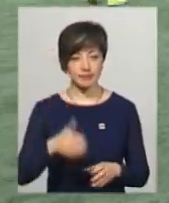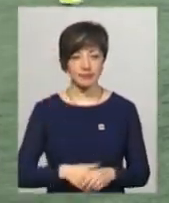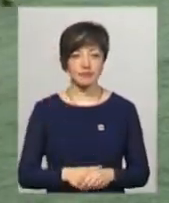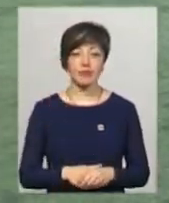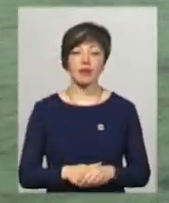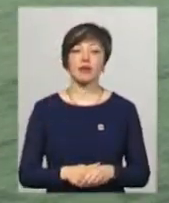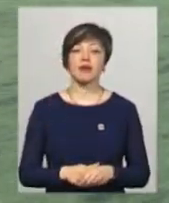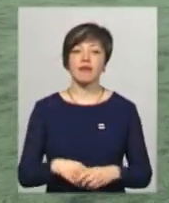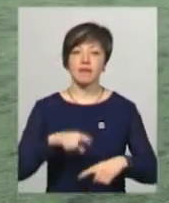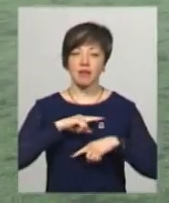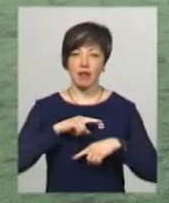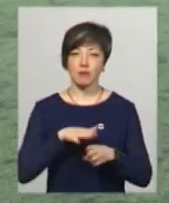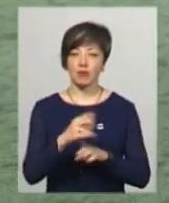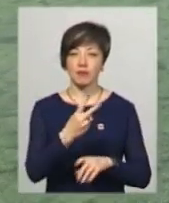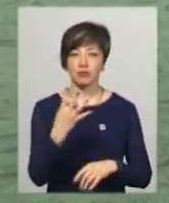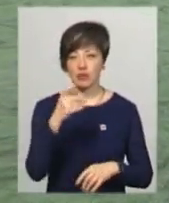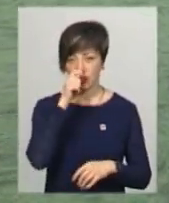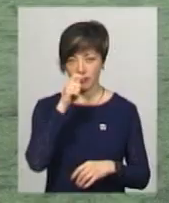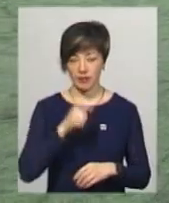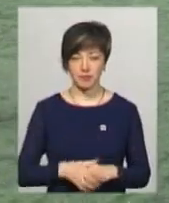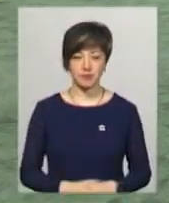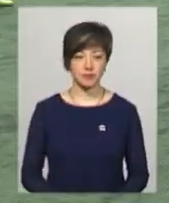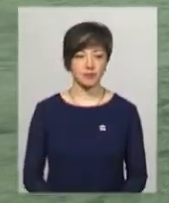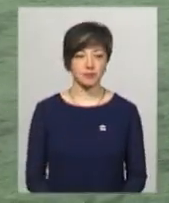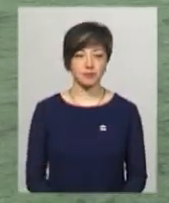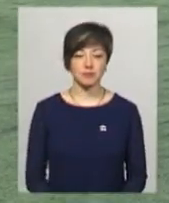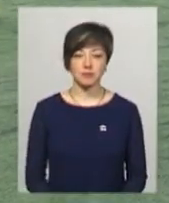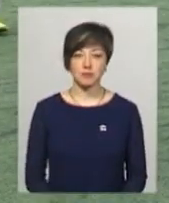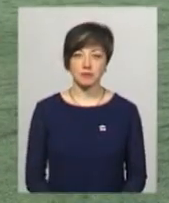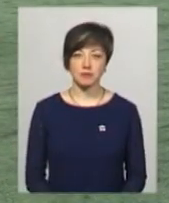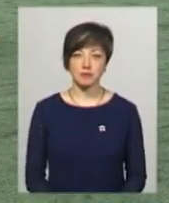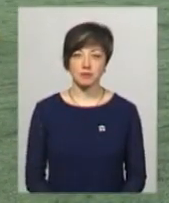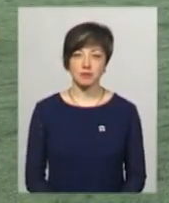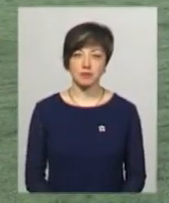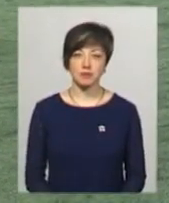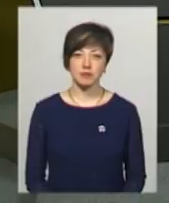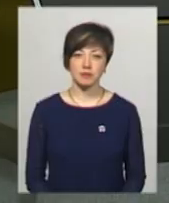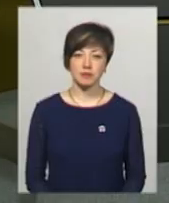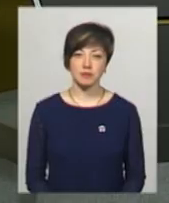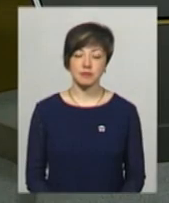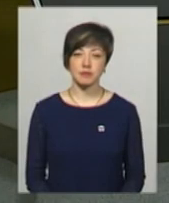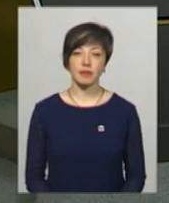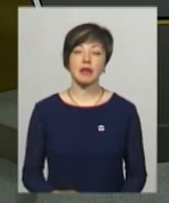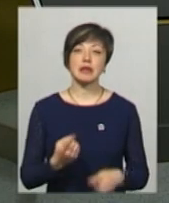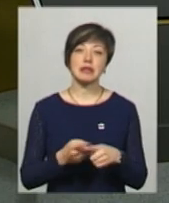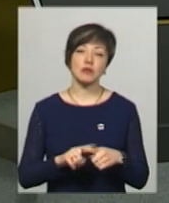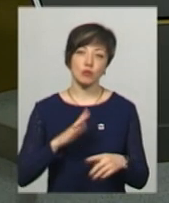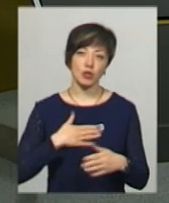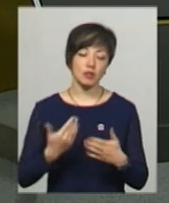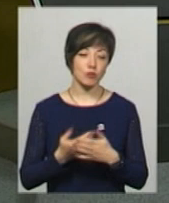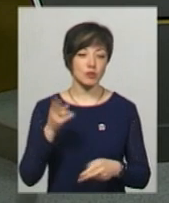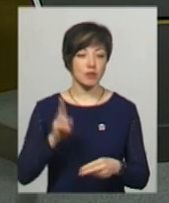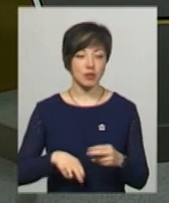міської спартикалі відбудуться 24 квітня. Андрій Гуманий, Юрій Чорний, новинній подільний центр. На цьому наш випис